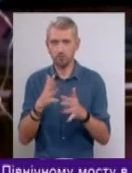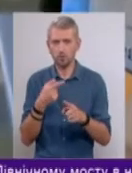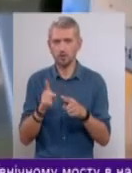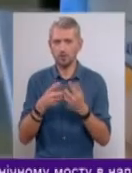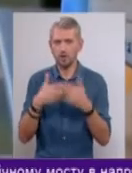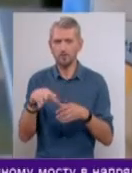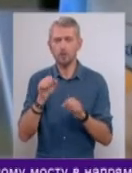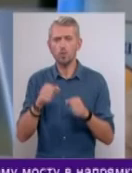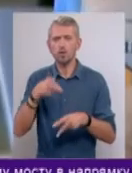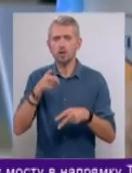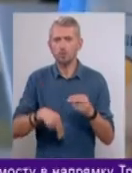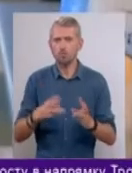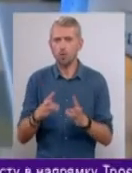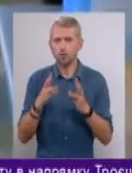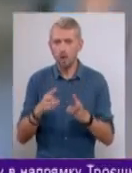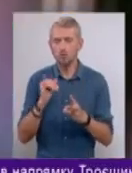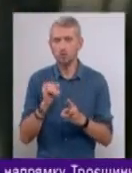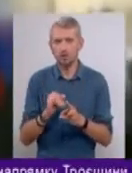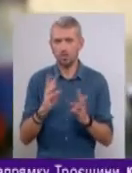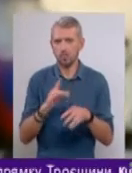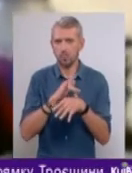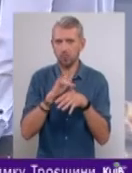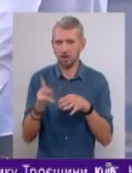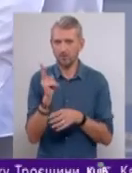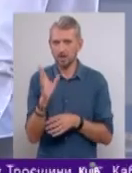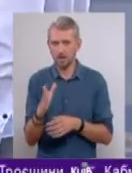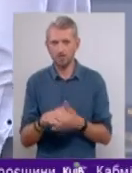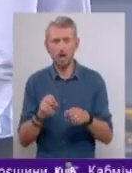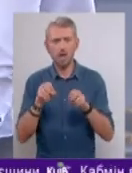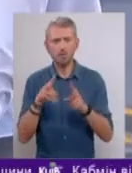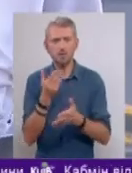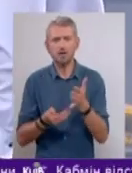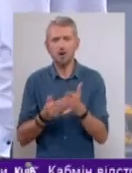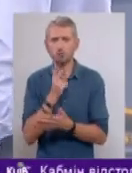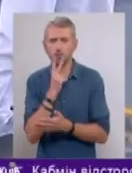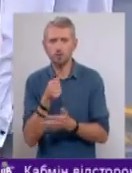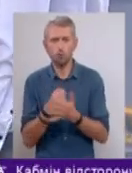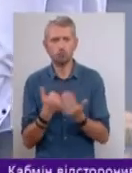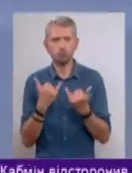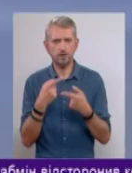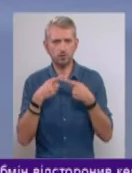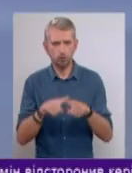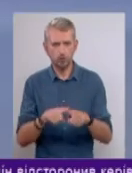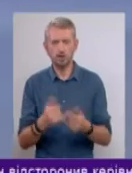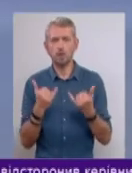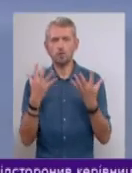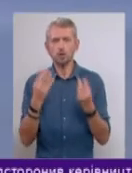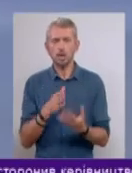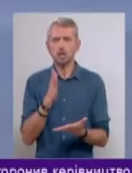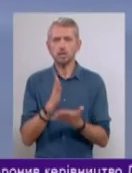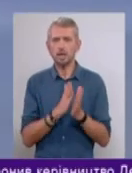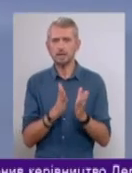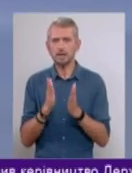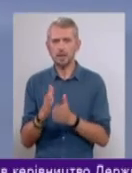пожежою і навіть втратою житла, застерігають же ДСНСники. Експерти ж радять придивитися до сучасних технологій. На сьогоднішній день є